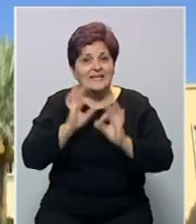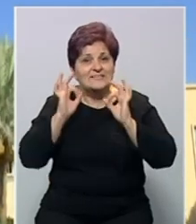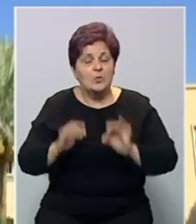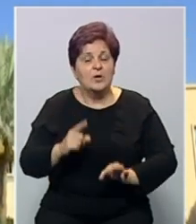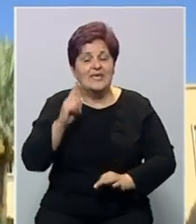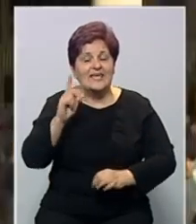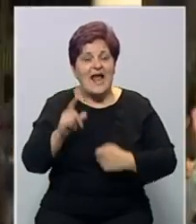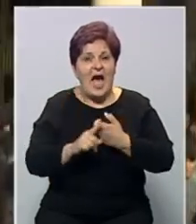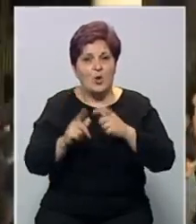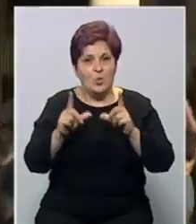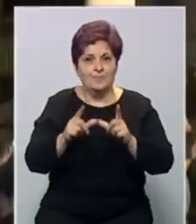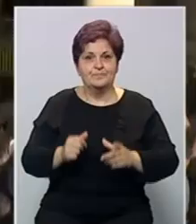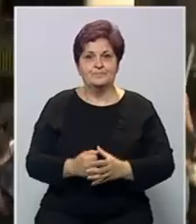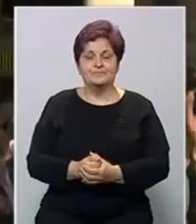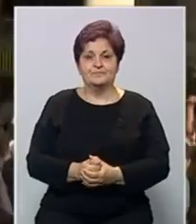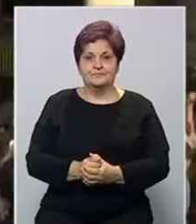nestabilnosti u Iraku.